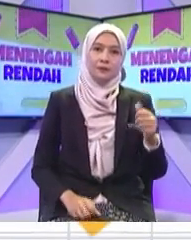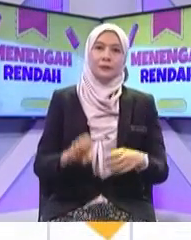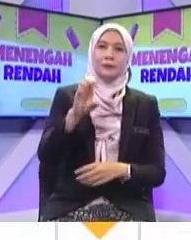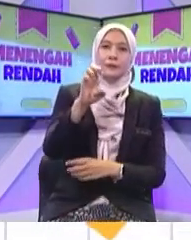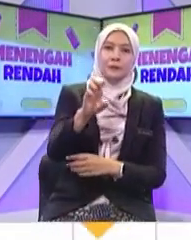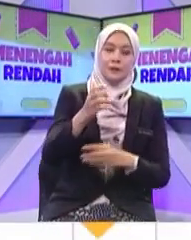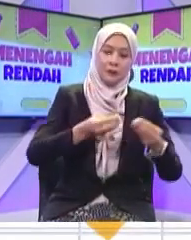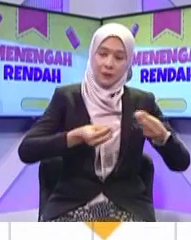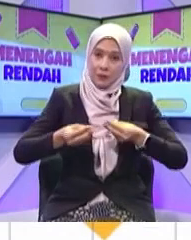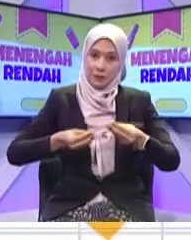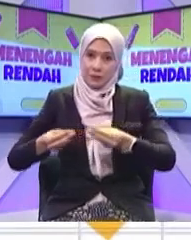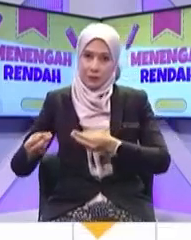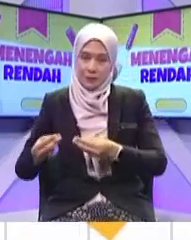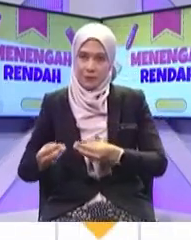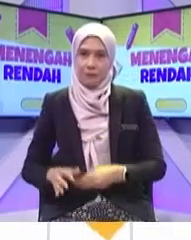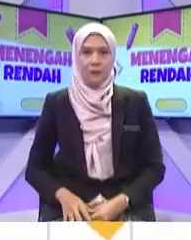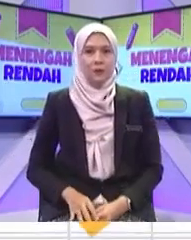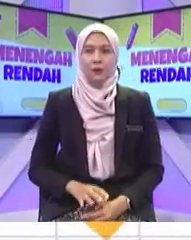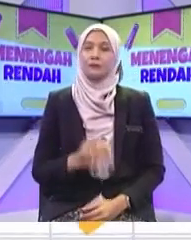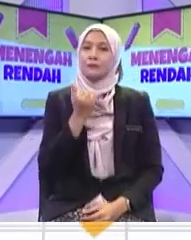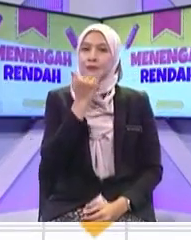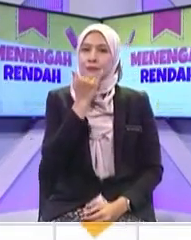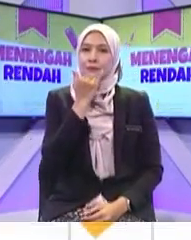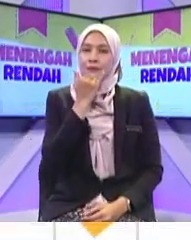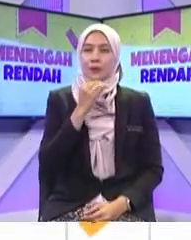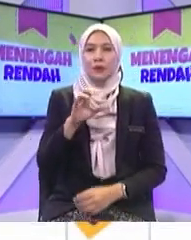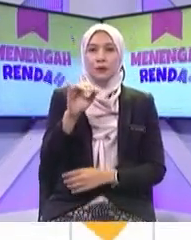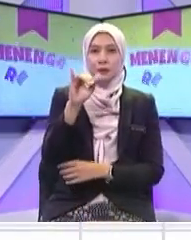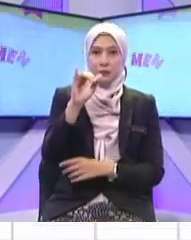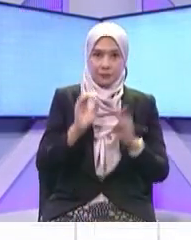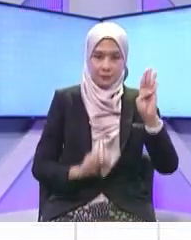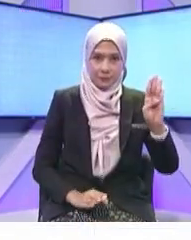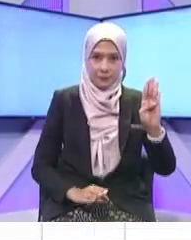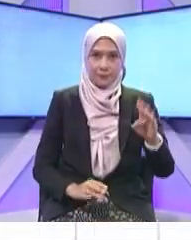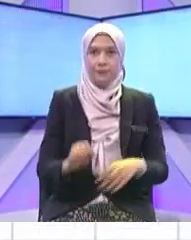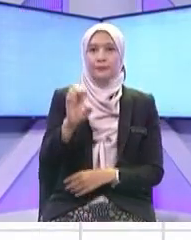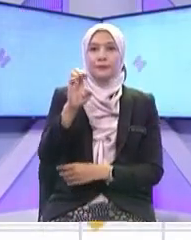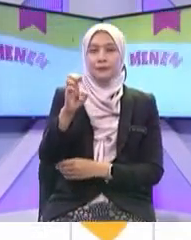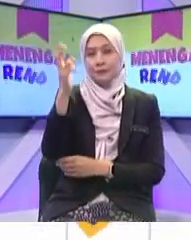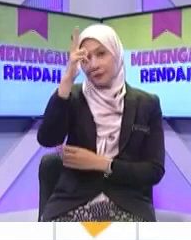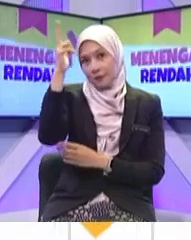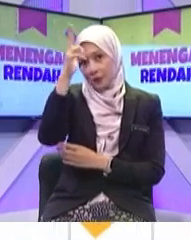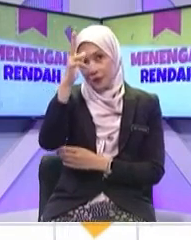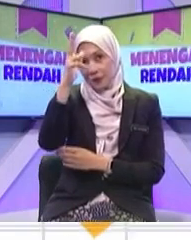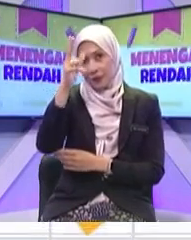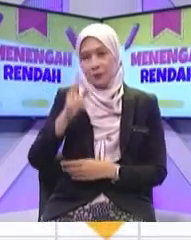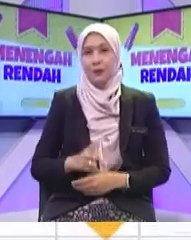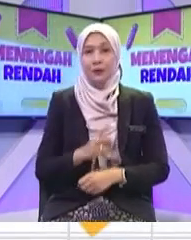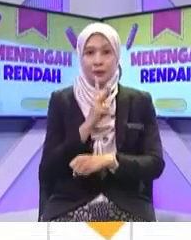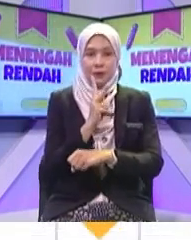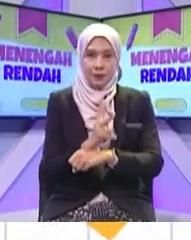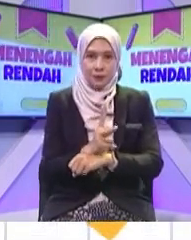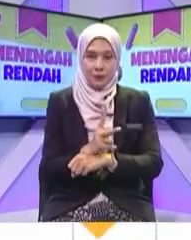kita nak buanglah dulu kan i kerajaan i kerajaan ni perkhidmatan melibatkan kebanyakan orang